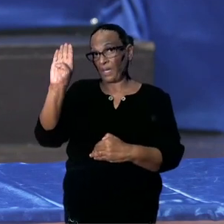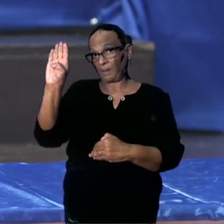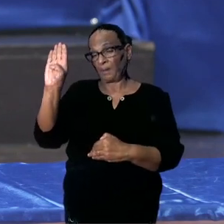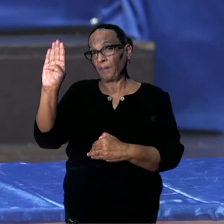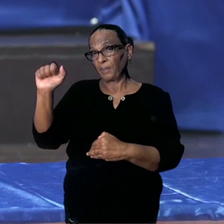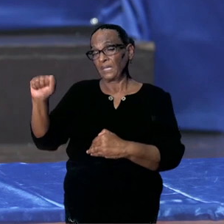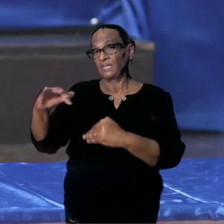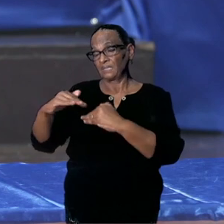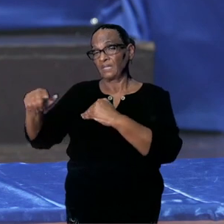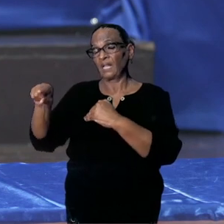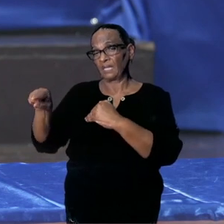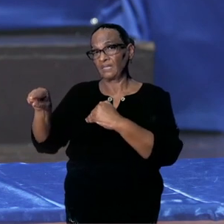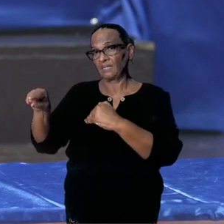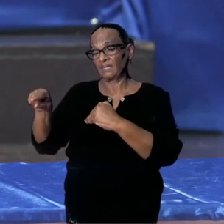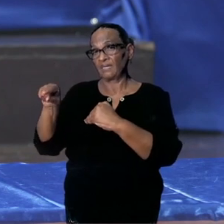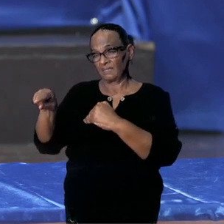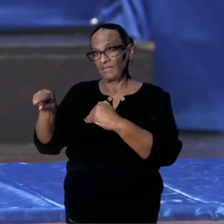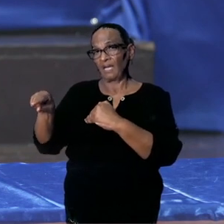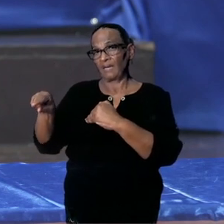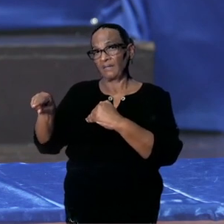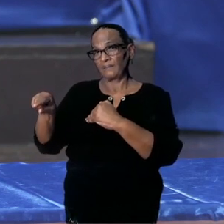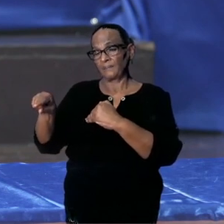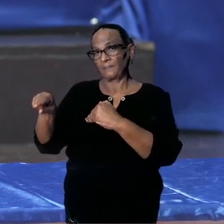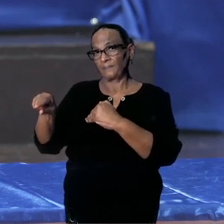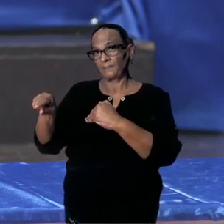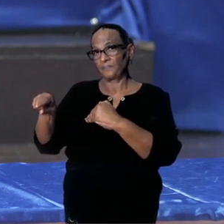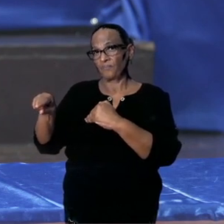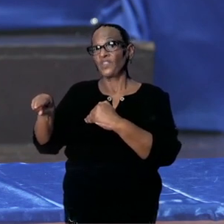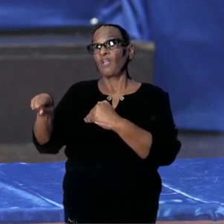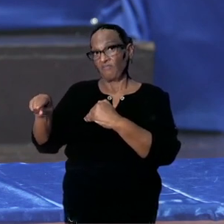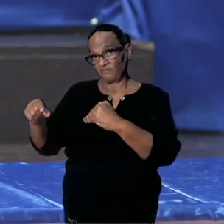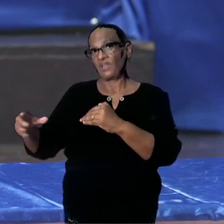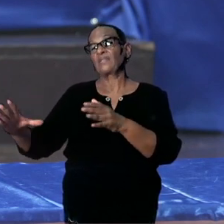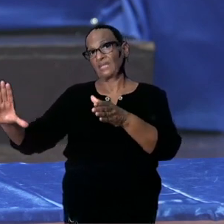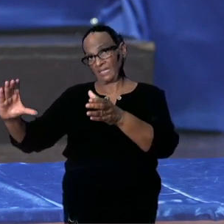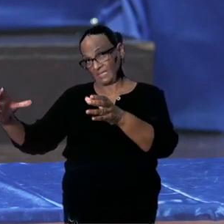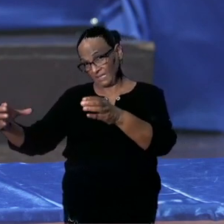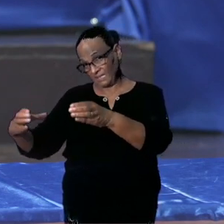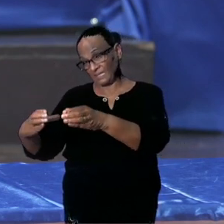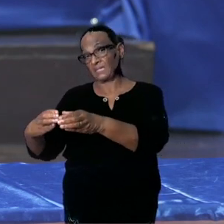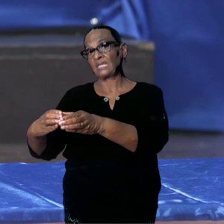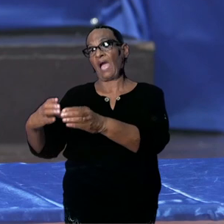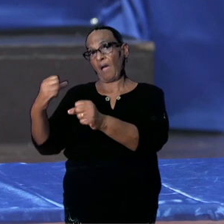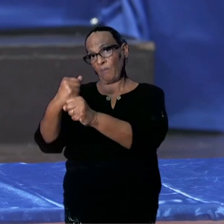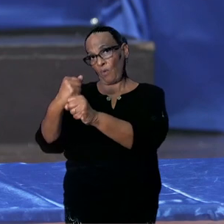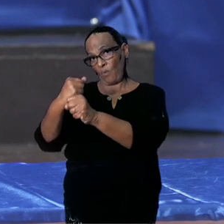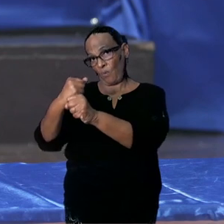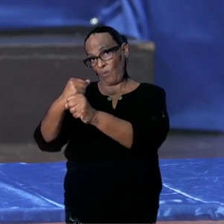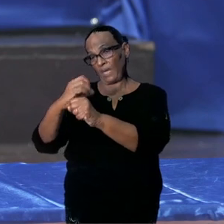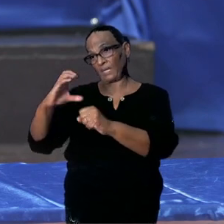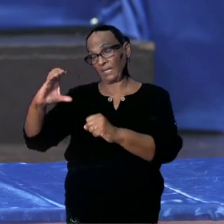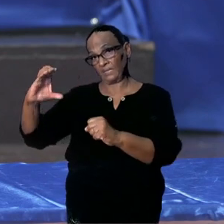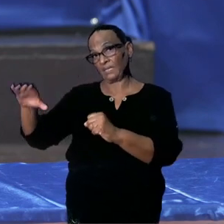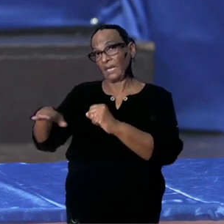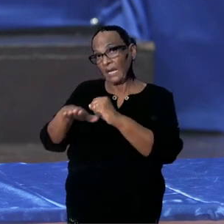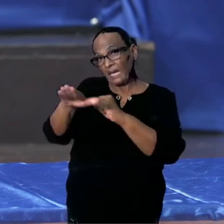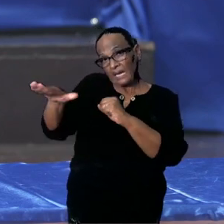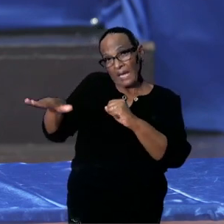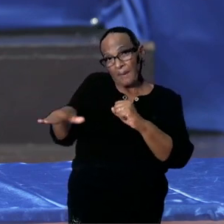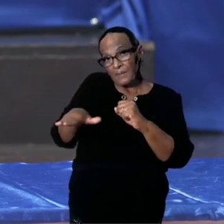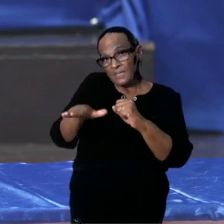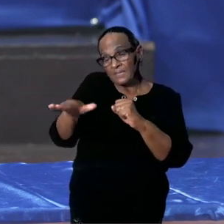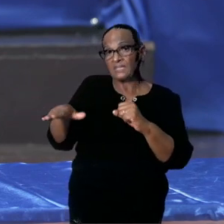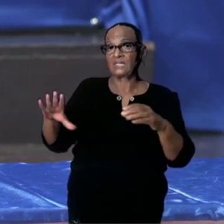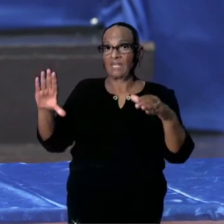Barbades heeft in het kader van partnerschap in het Caribisch gebied een aantal